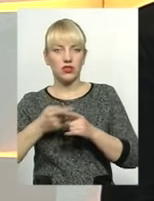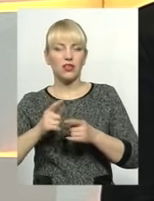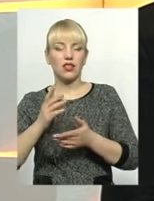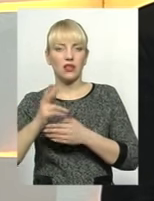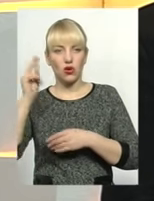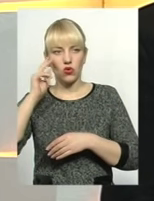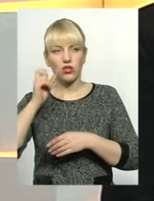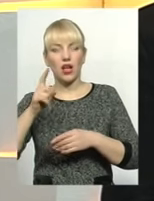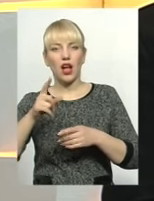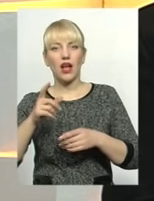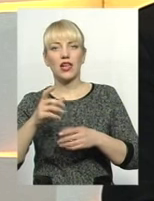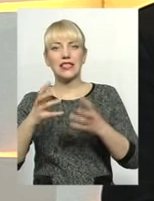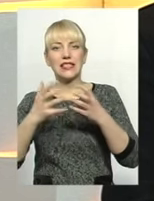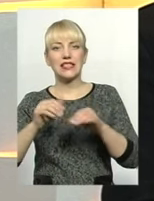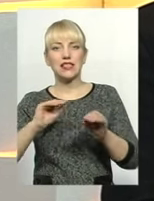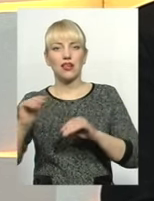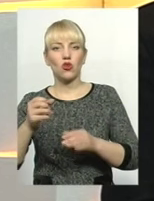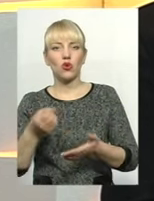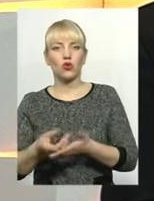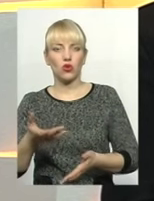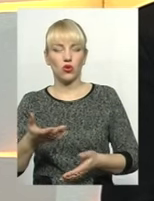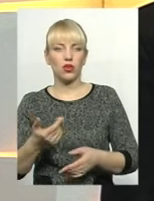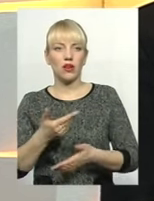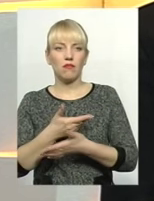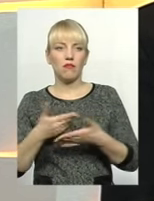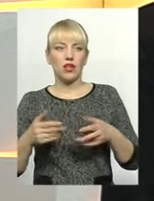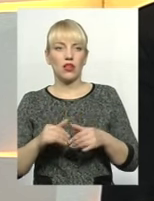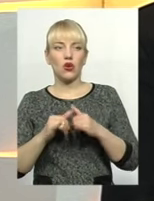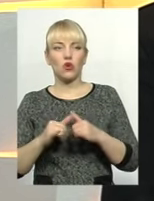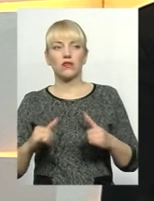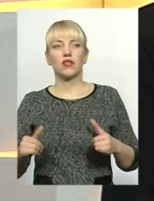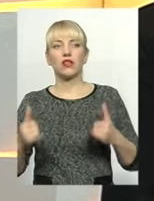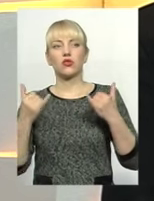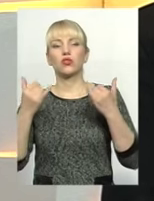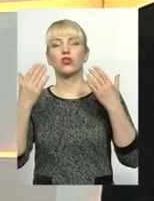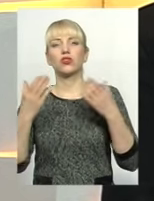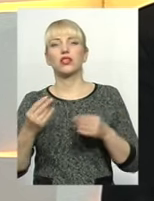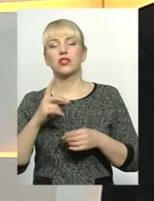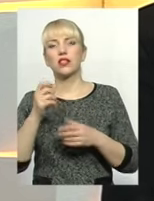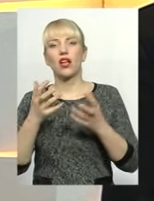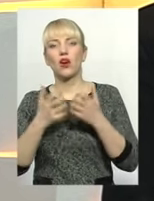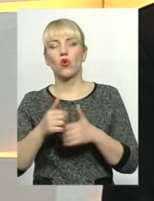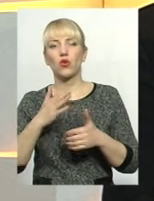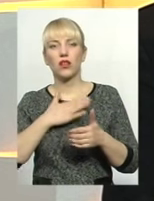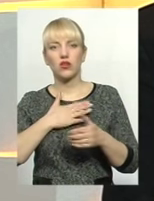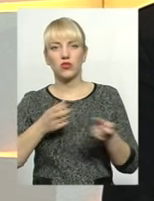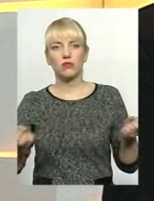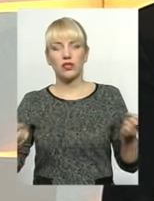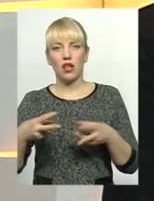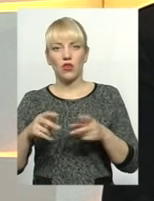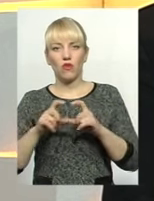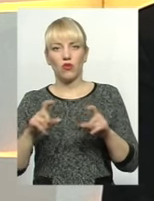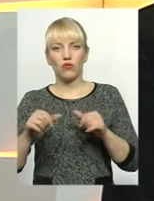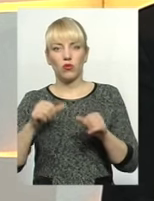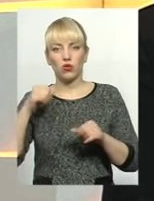станок дорого коштує. Ми розвиваємось на сьогоднішній день за рахунок нашого спеціального фонду. У минулому році ми